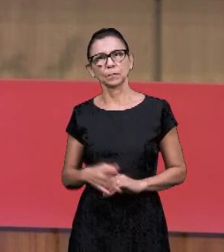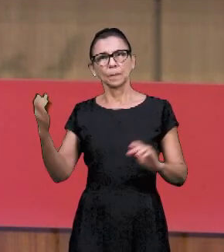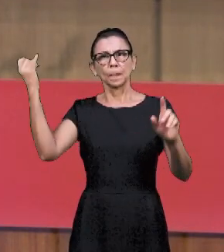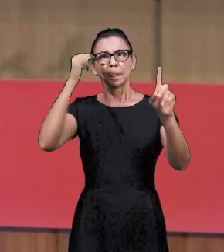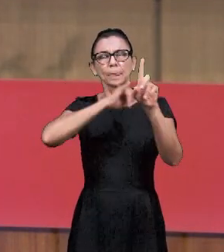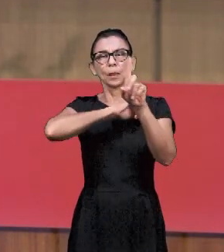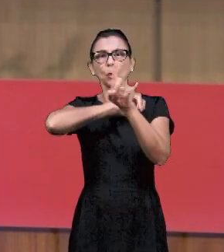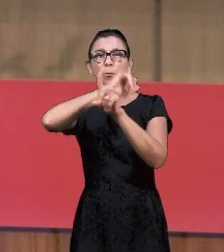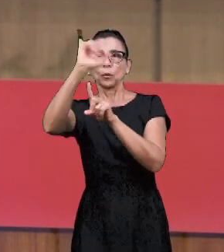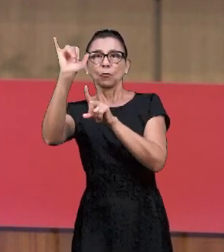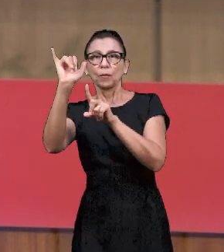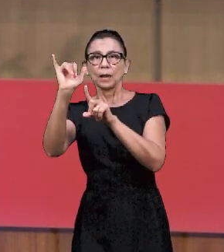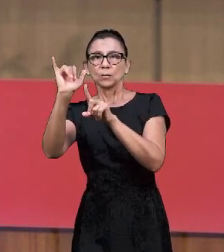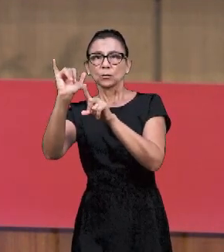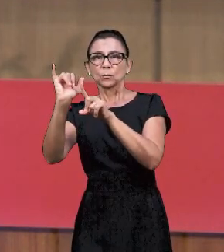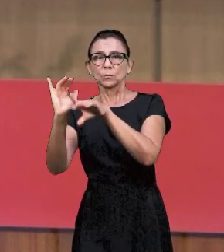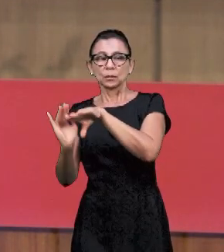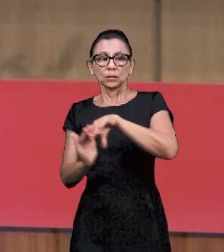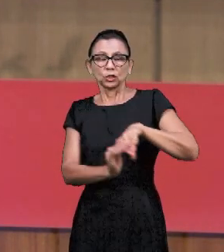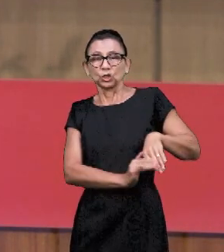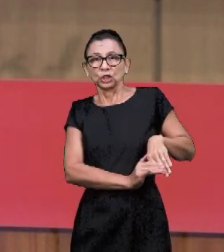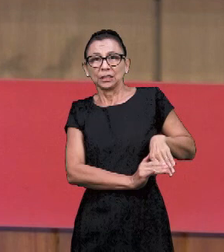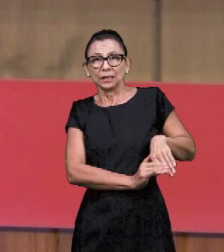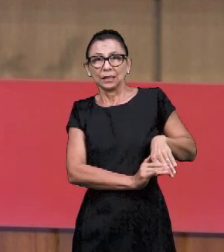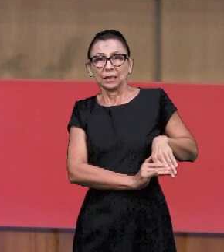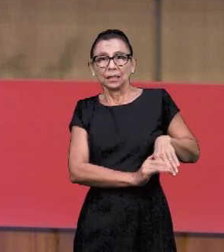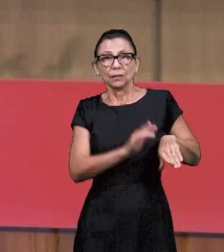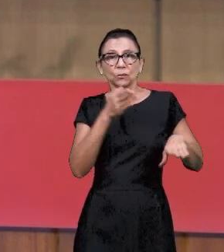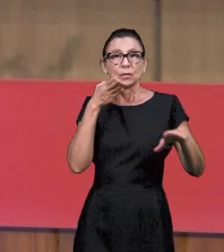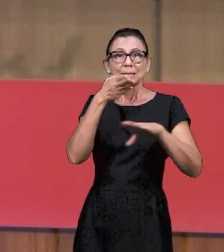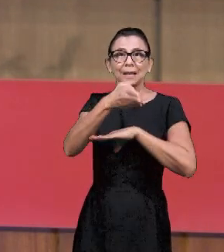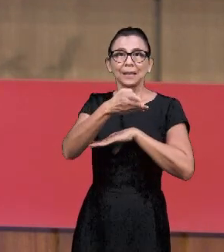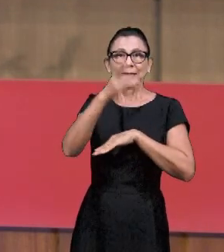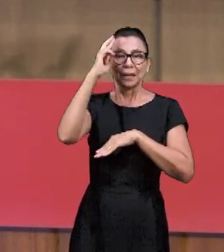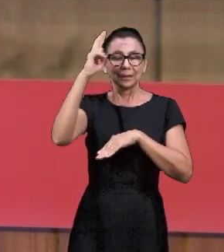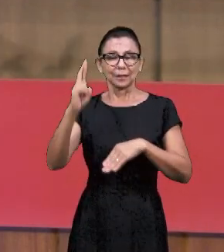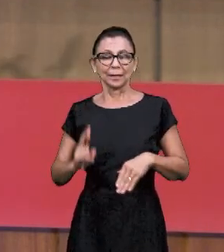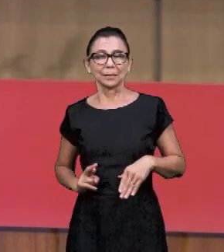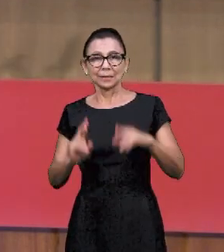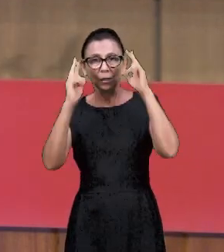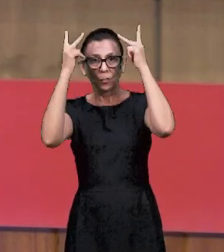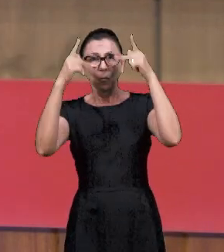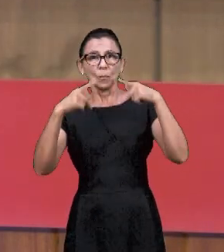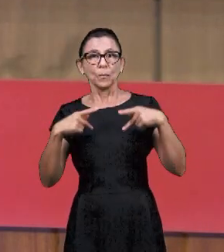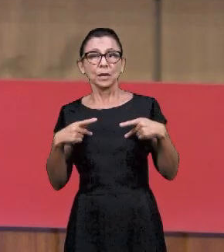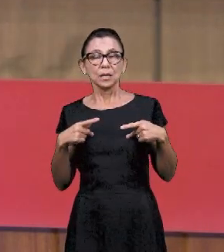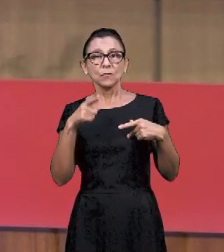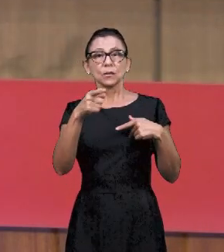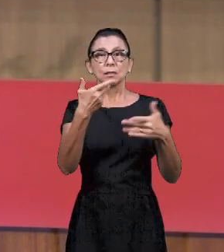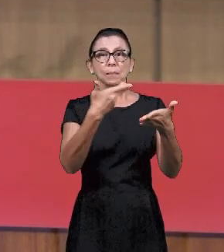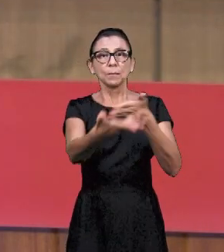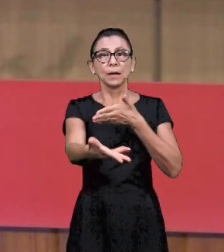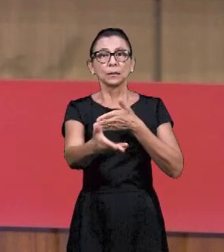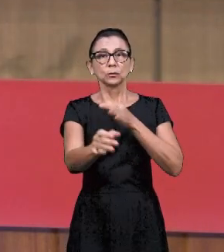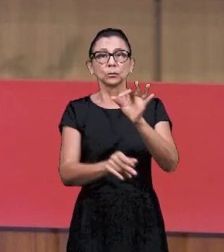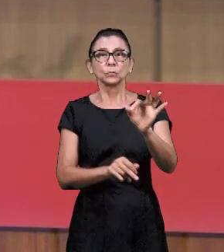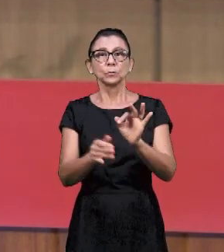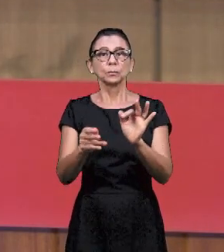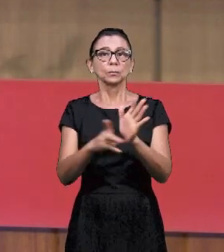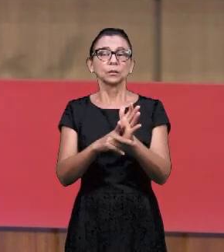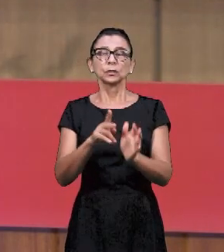знаете, почему против пророческого? Когда тебя выводят из пророческого, тебя вводят в поле разума.